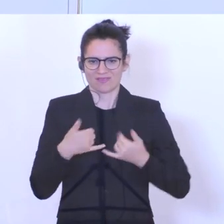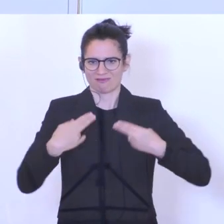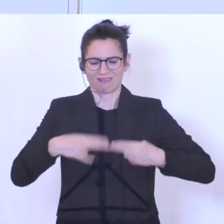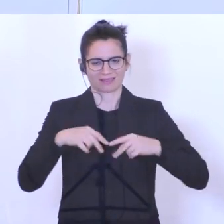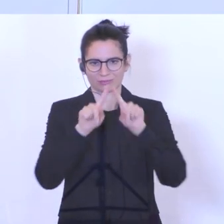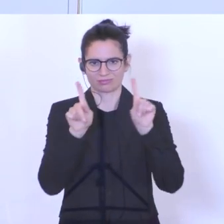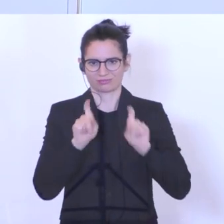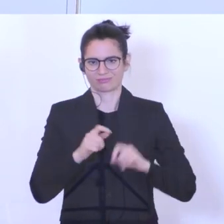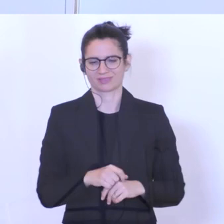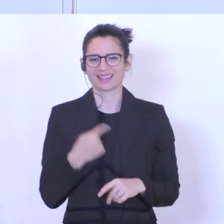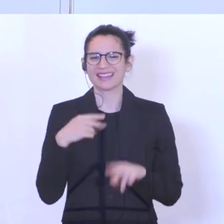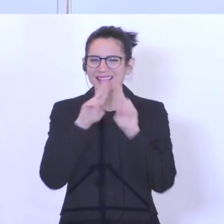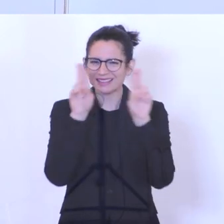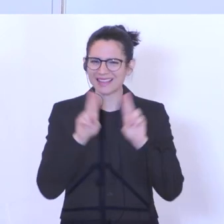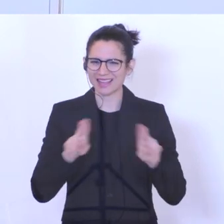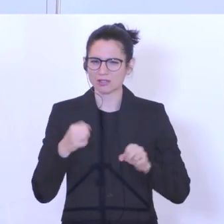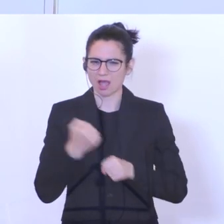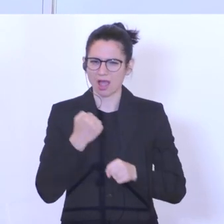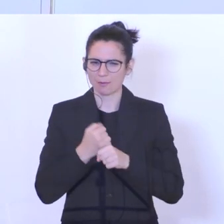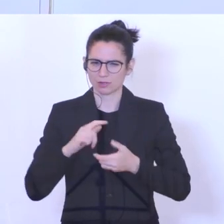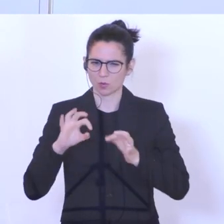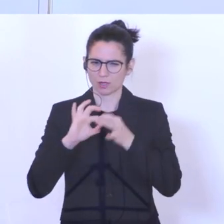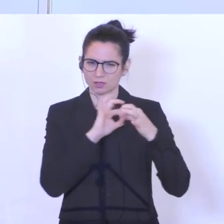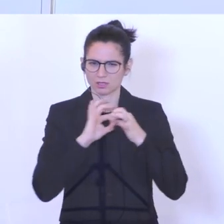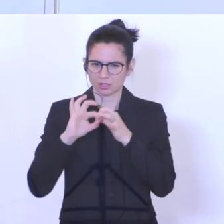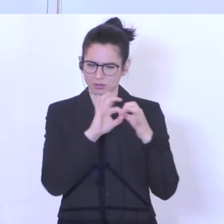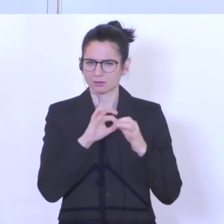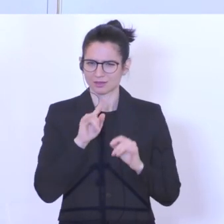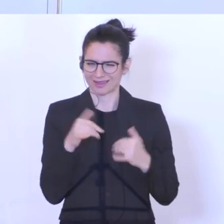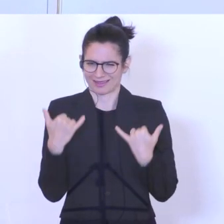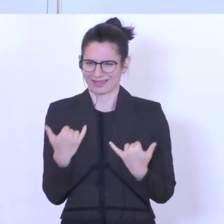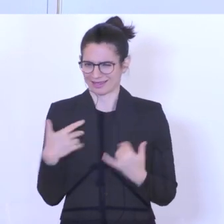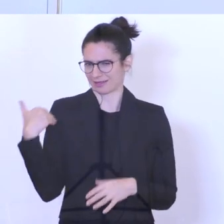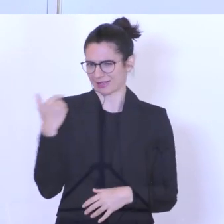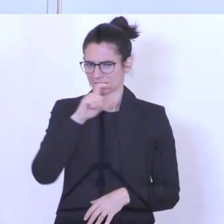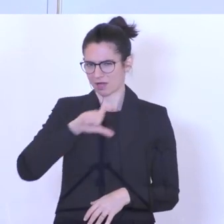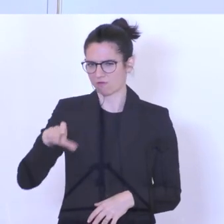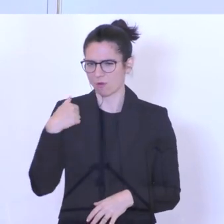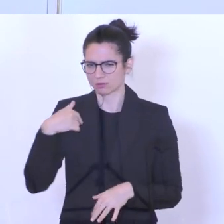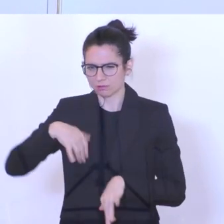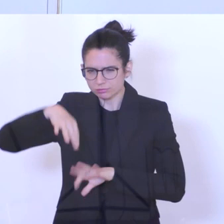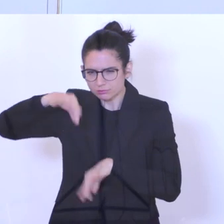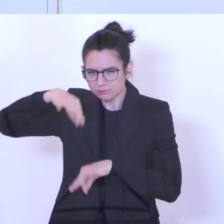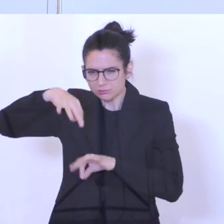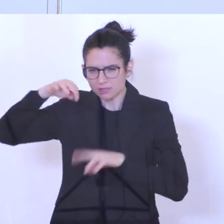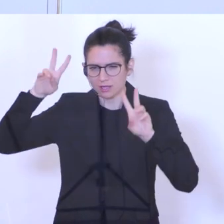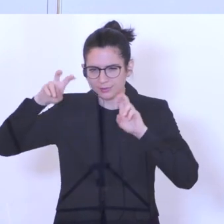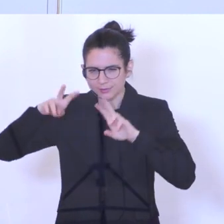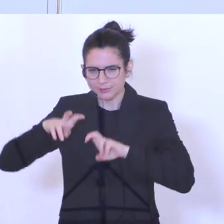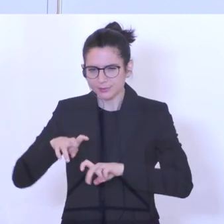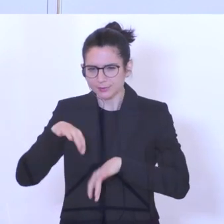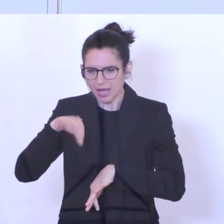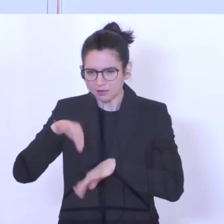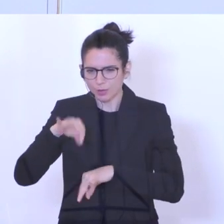Die International Labour Organisation, die ILO, der United Nation, hat vergangene Woche eine Analyse zu den Auswirkungen